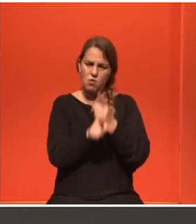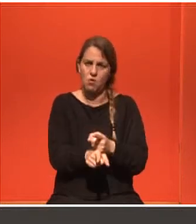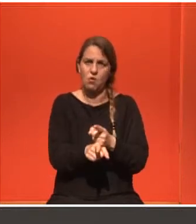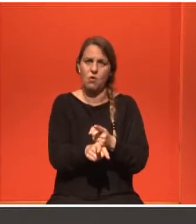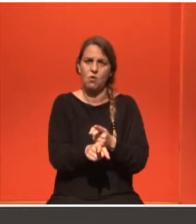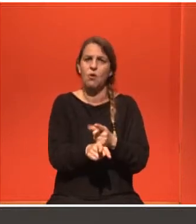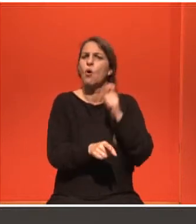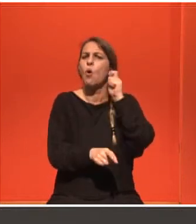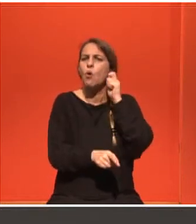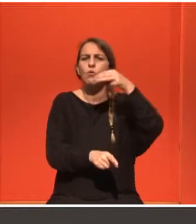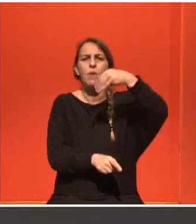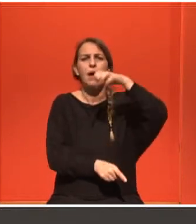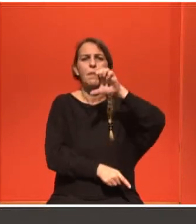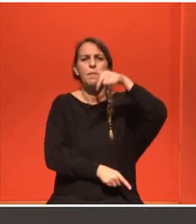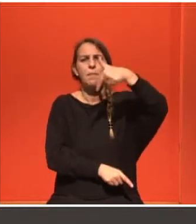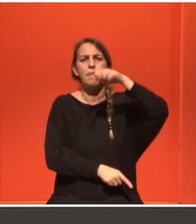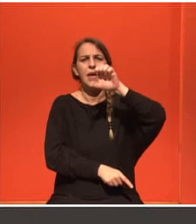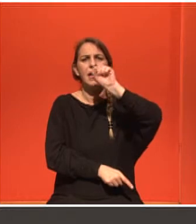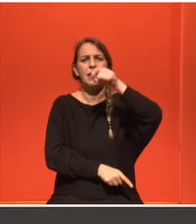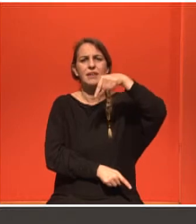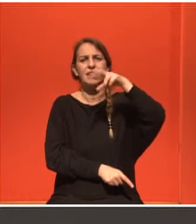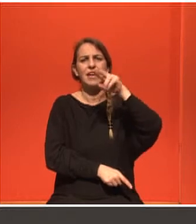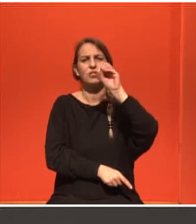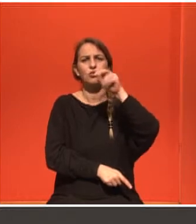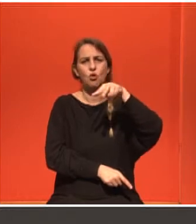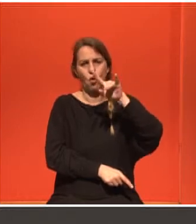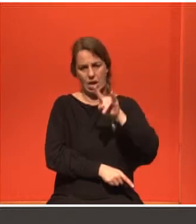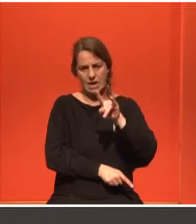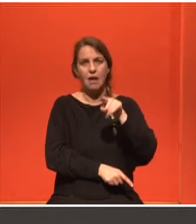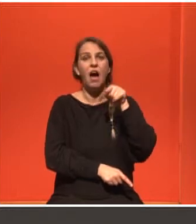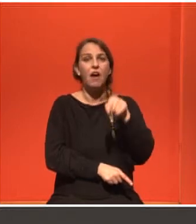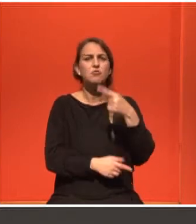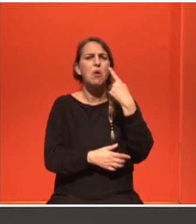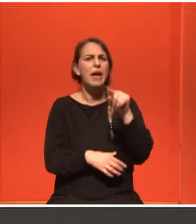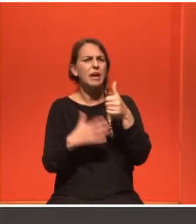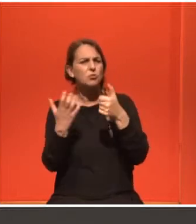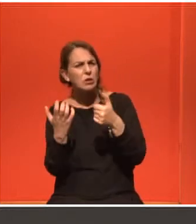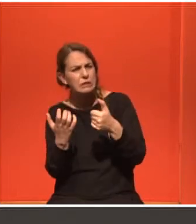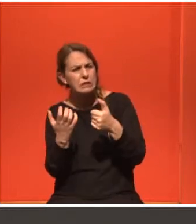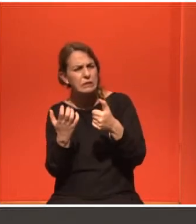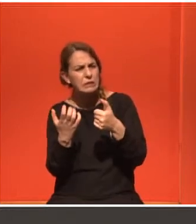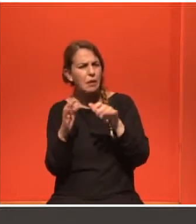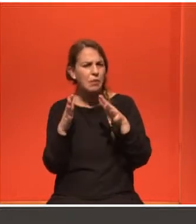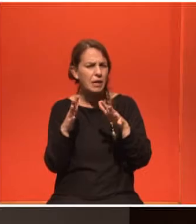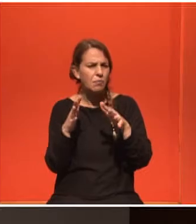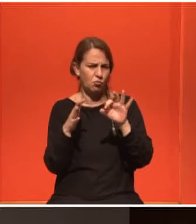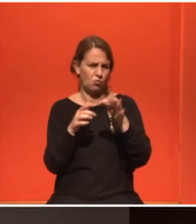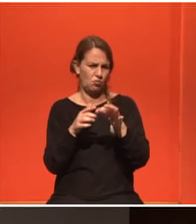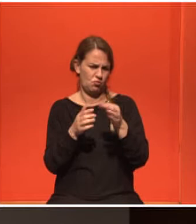μεγεστρόλη, βοηγή νομοσίων του Μεγκέης και παίρνουν οι 160 ή 320 μιλιγκράμμμ ημερησίως.